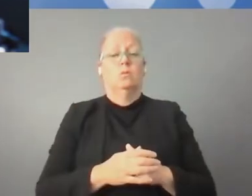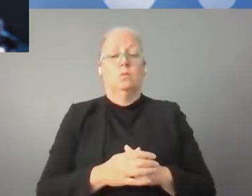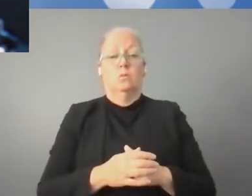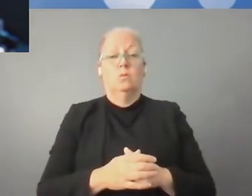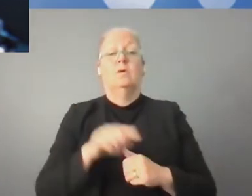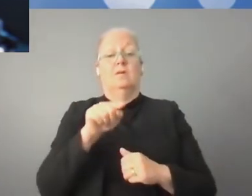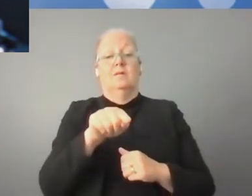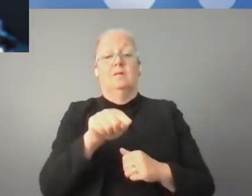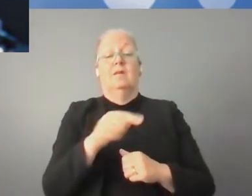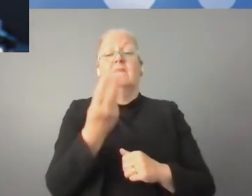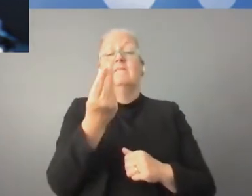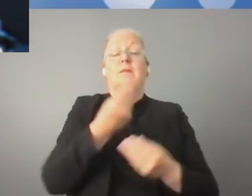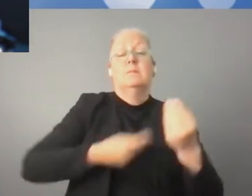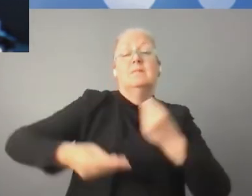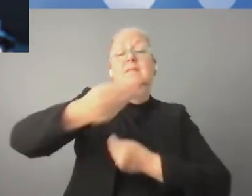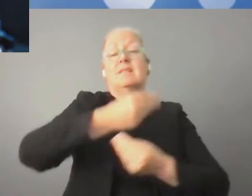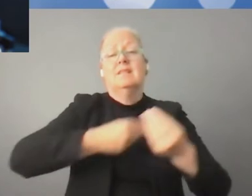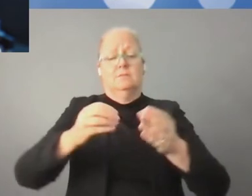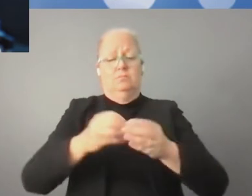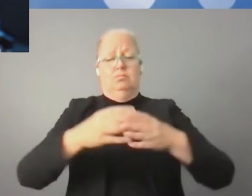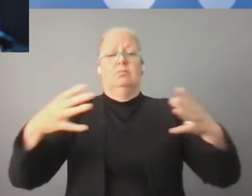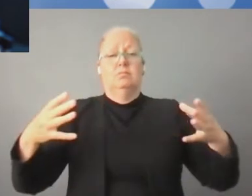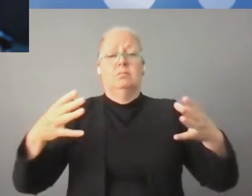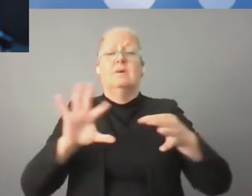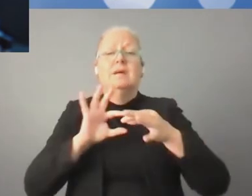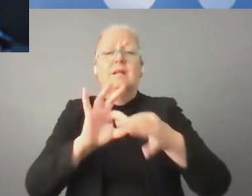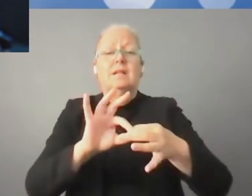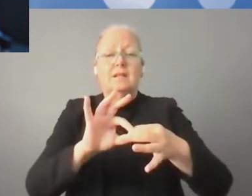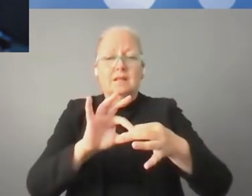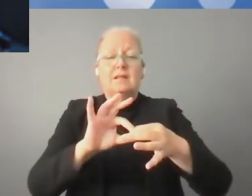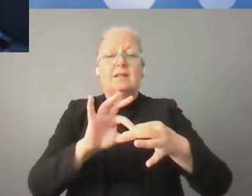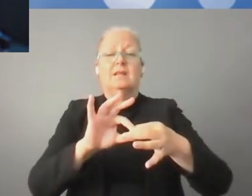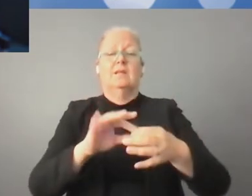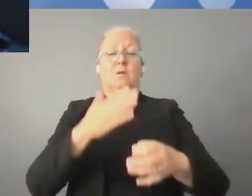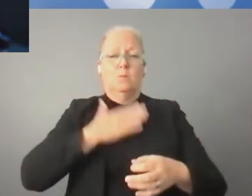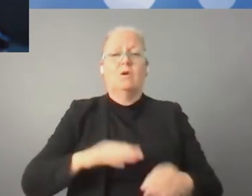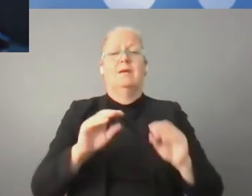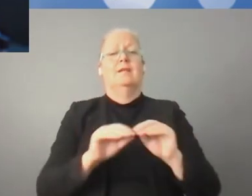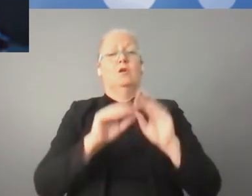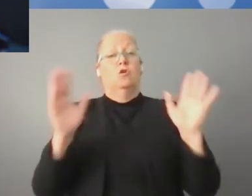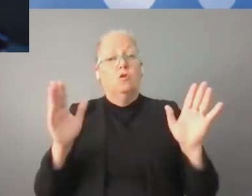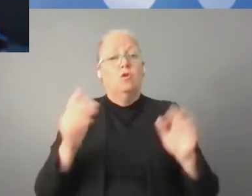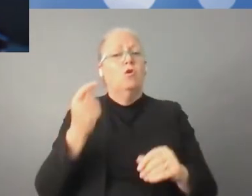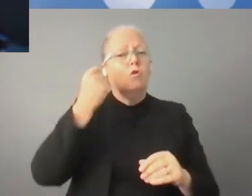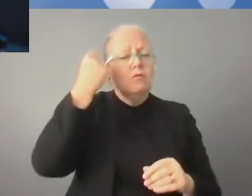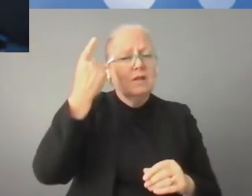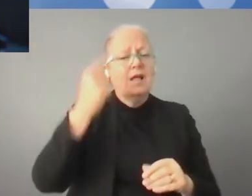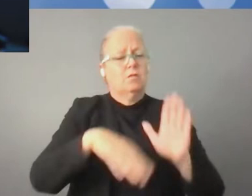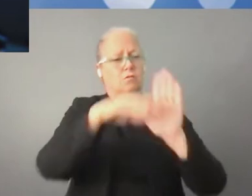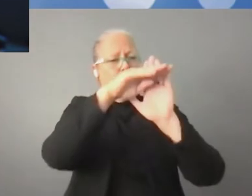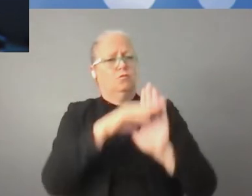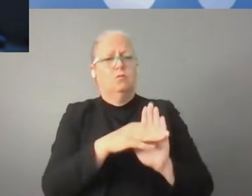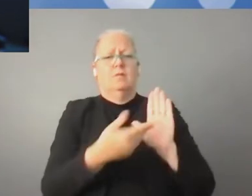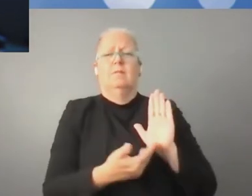zakresie. Jak państwo wiedzą, inwestycje są niezwykle istotne, ale muszą